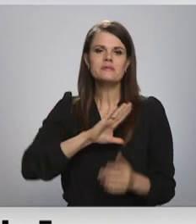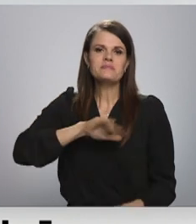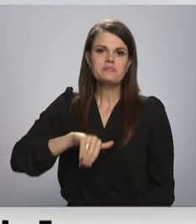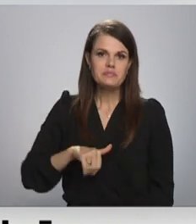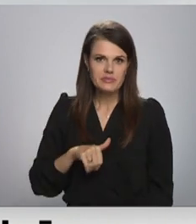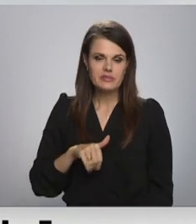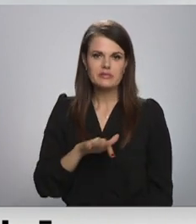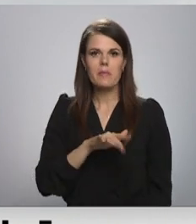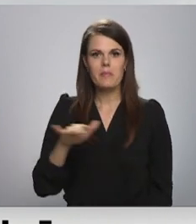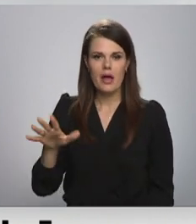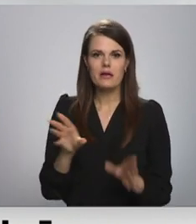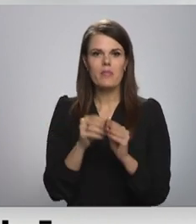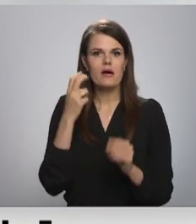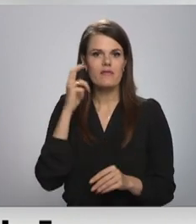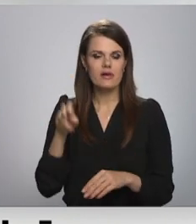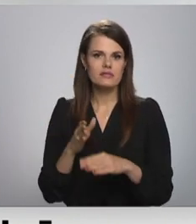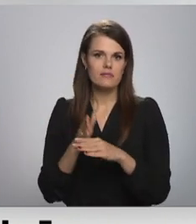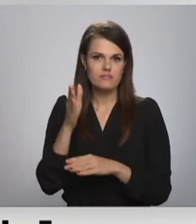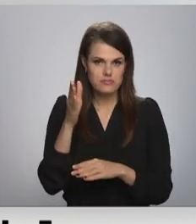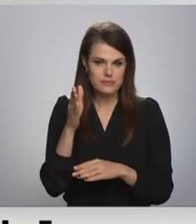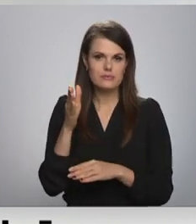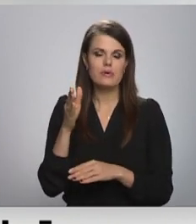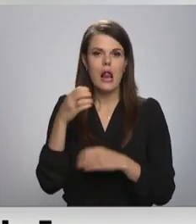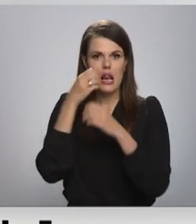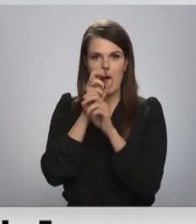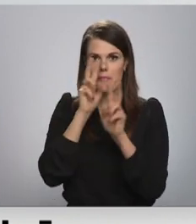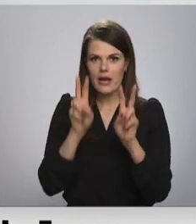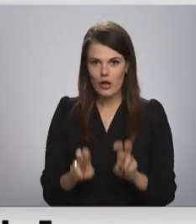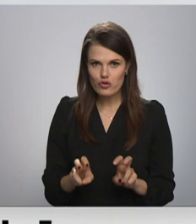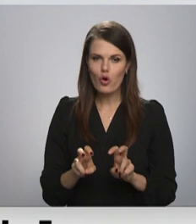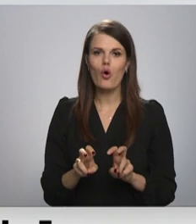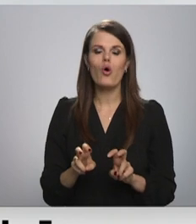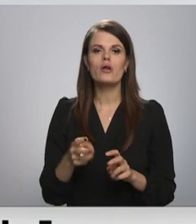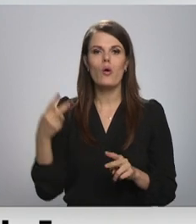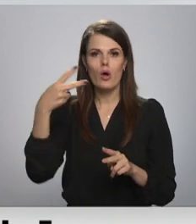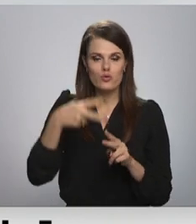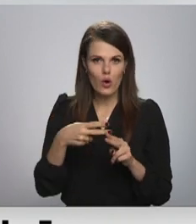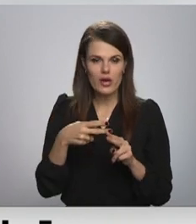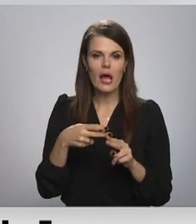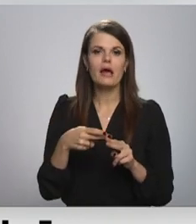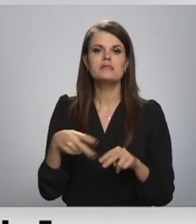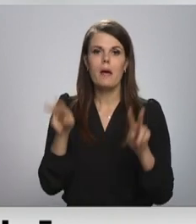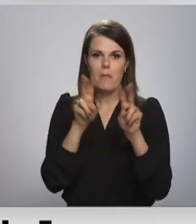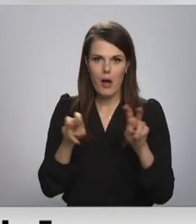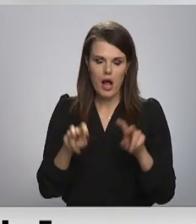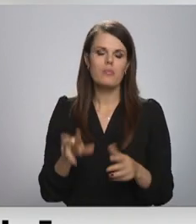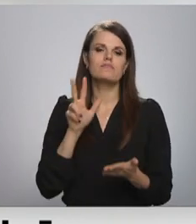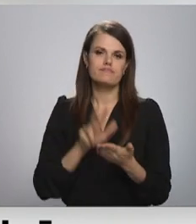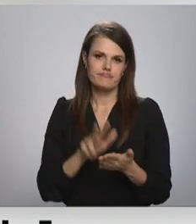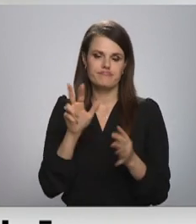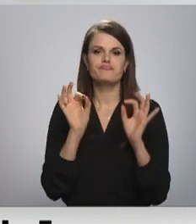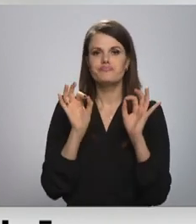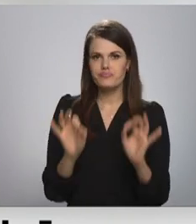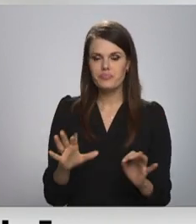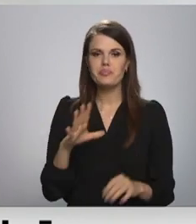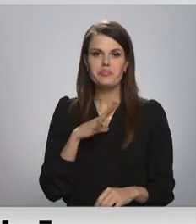bērniem ar vecākiem griežoties laboratorijā un testējoties vēlreiz tikai tika apsiprimāti.